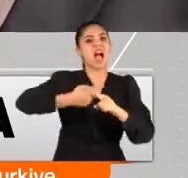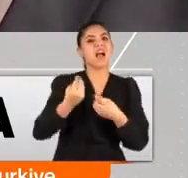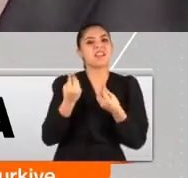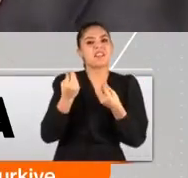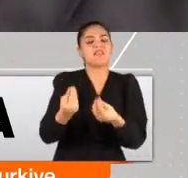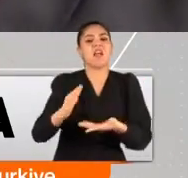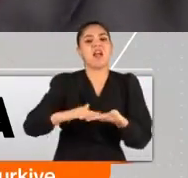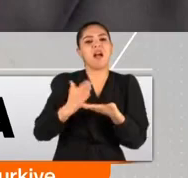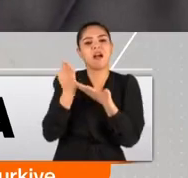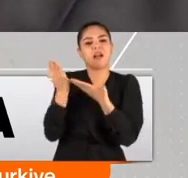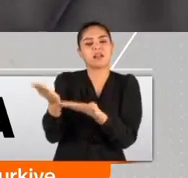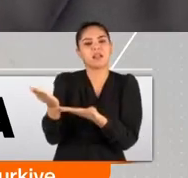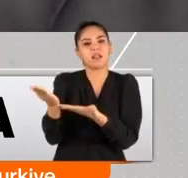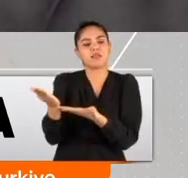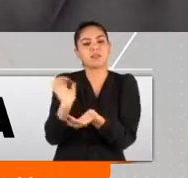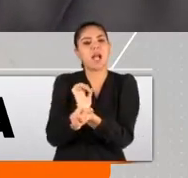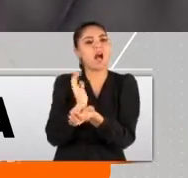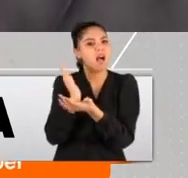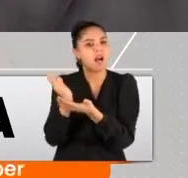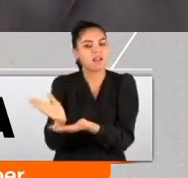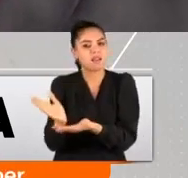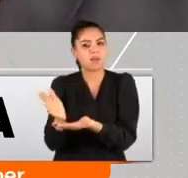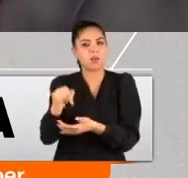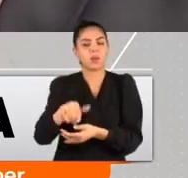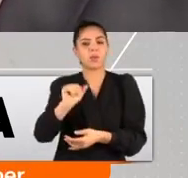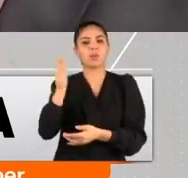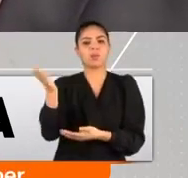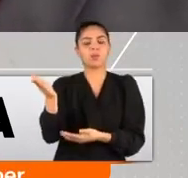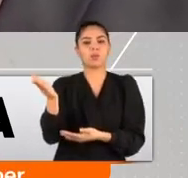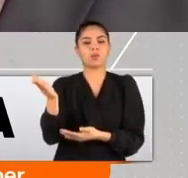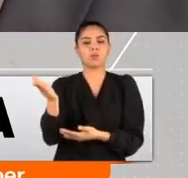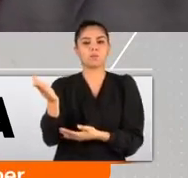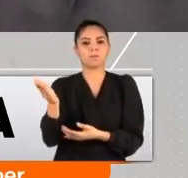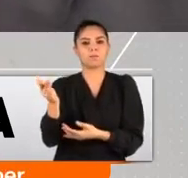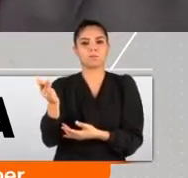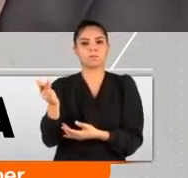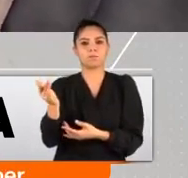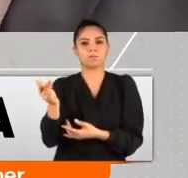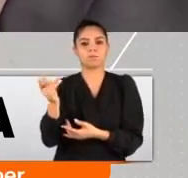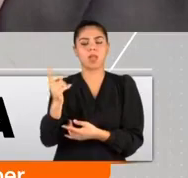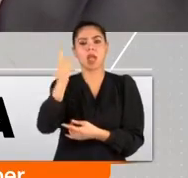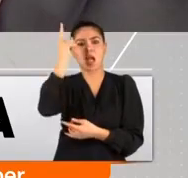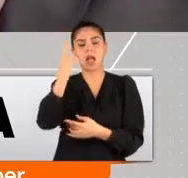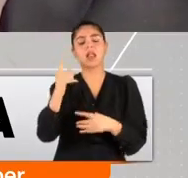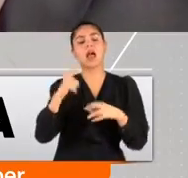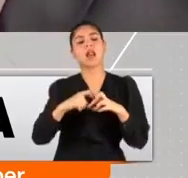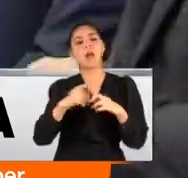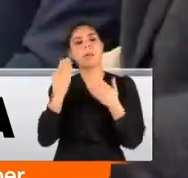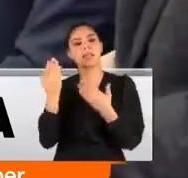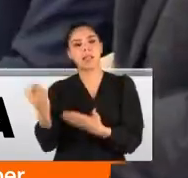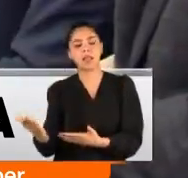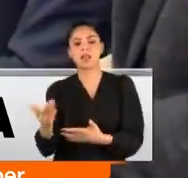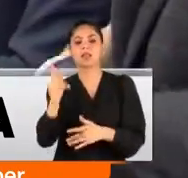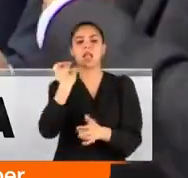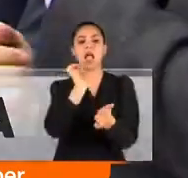arkadaşımız, etki etmiş bir aile. Bugün de Allah gani gani rahmet eylesin.